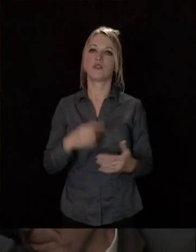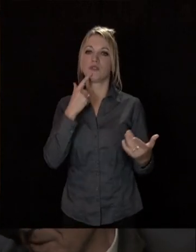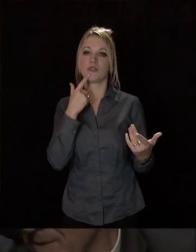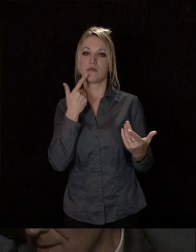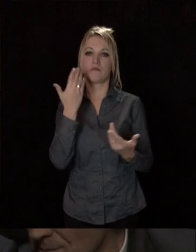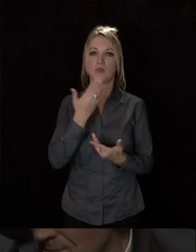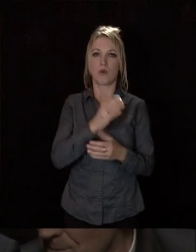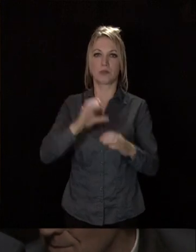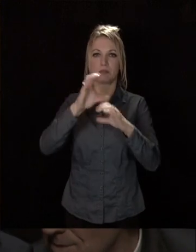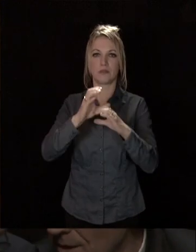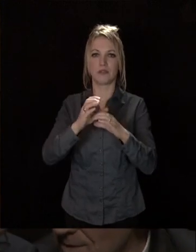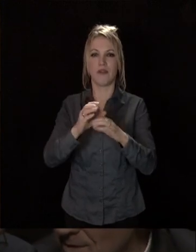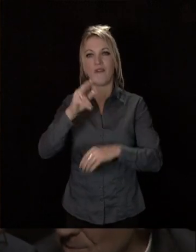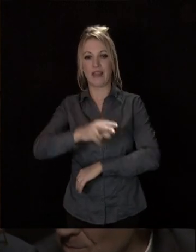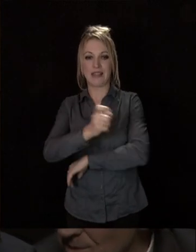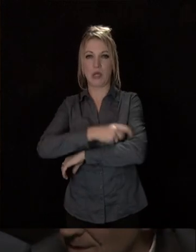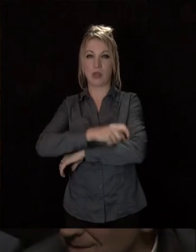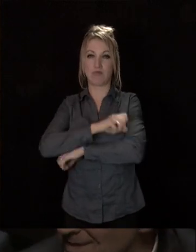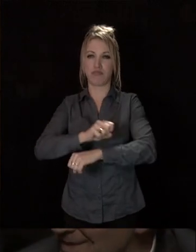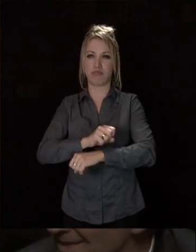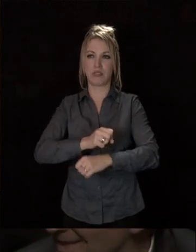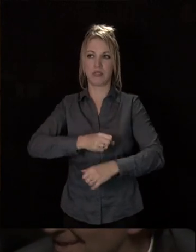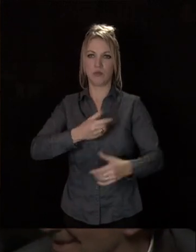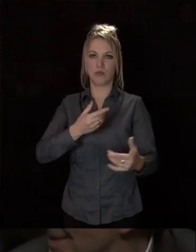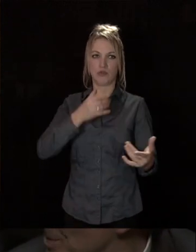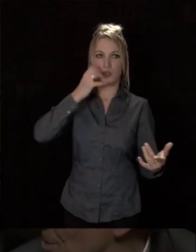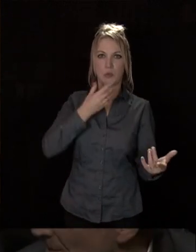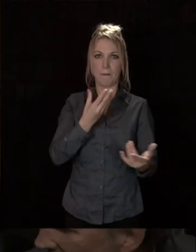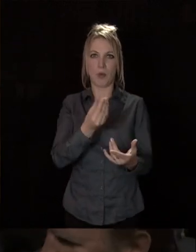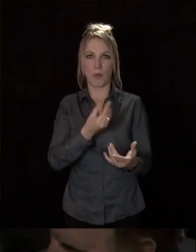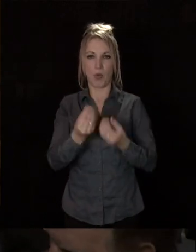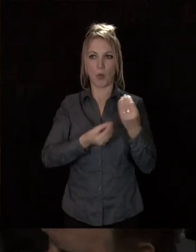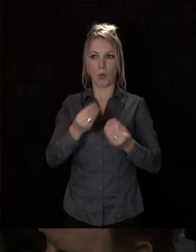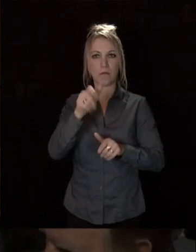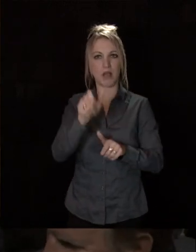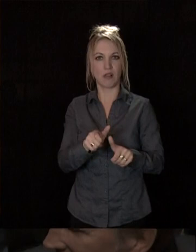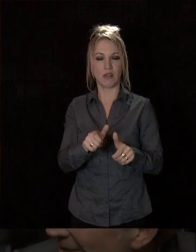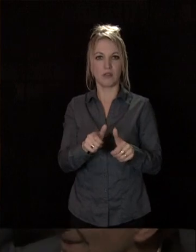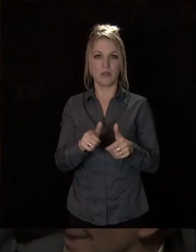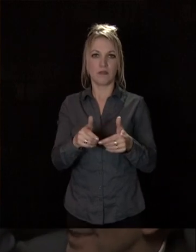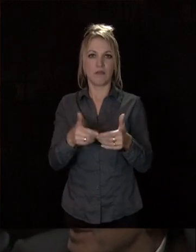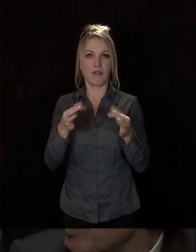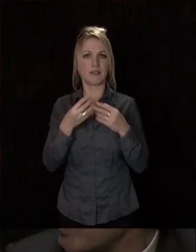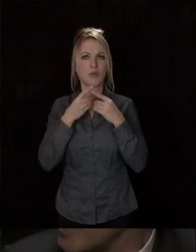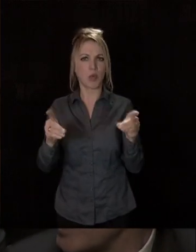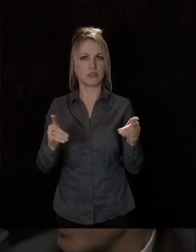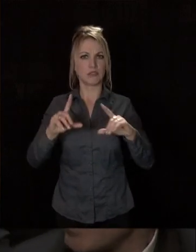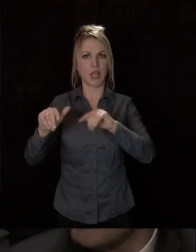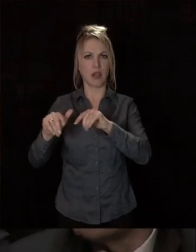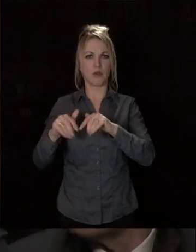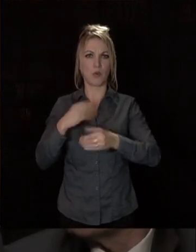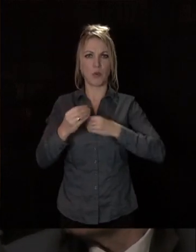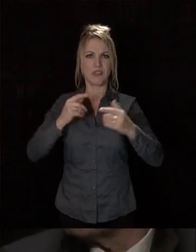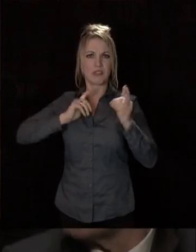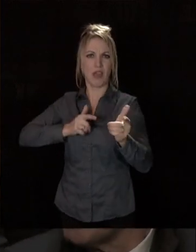Face à la menace terroriste permanente, face à la mobilisation populiste dans les plus grandes démocraties, face aux